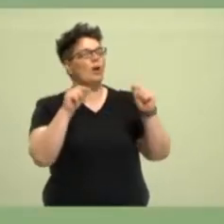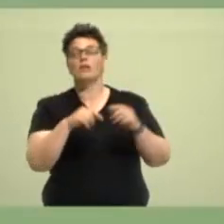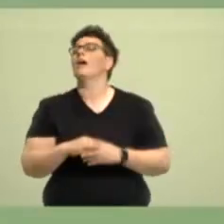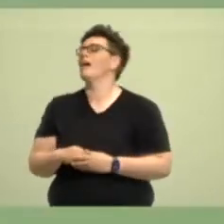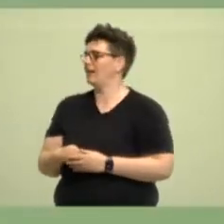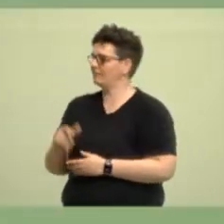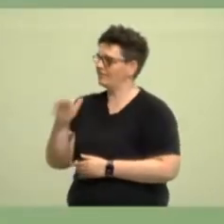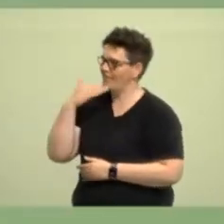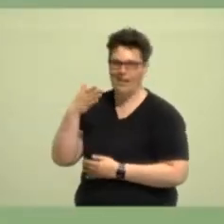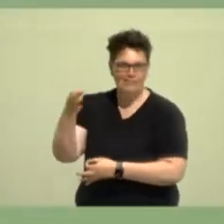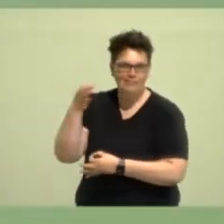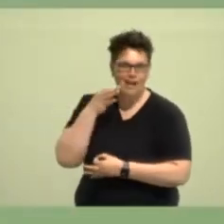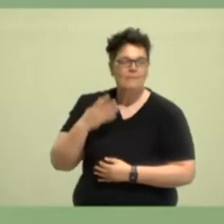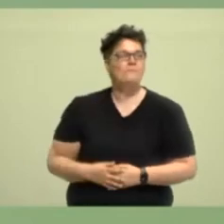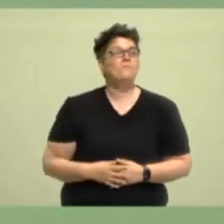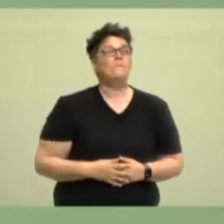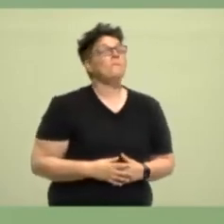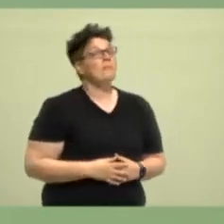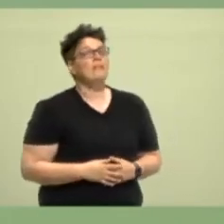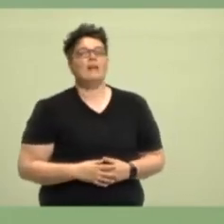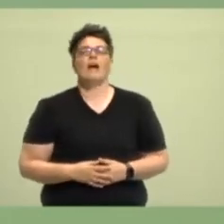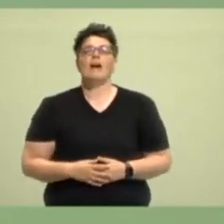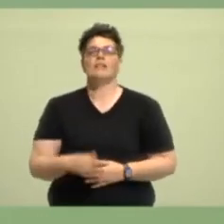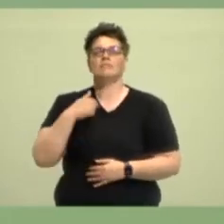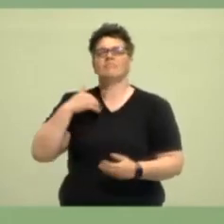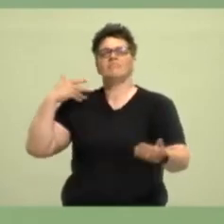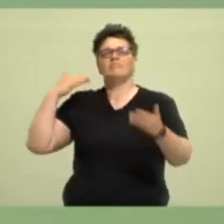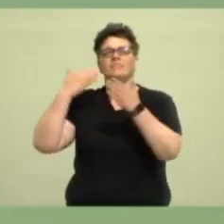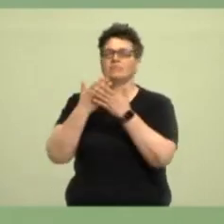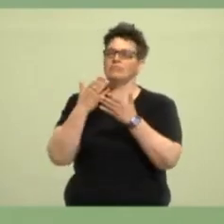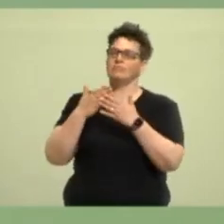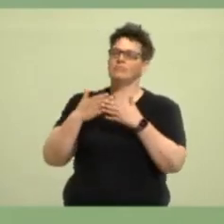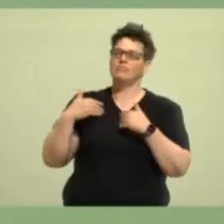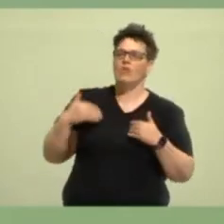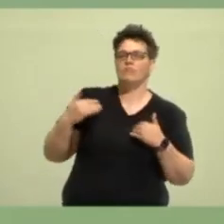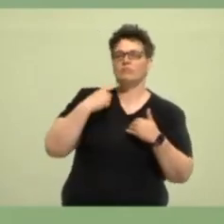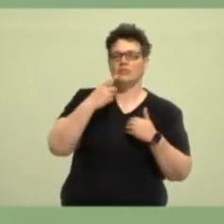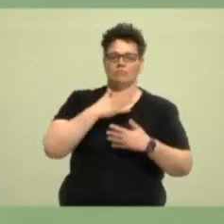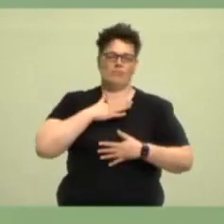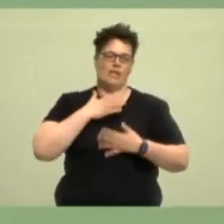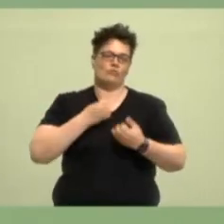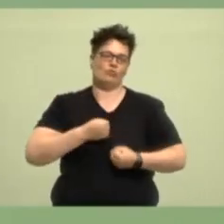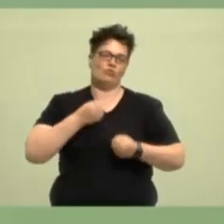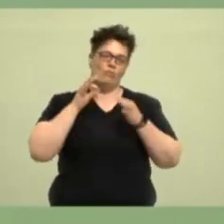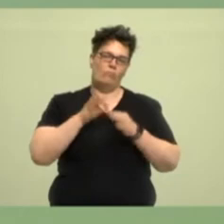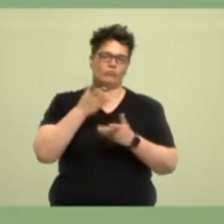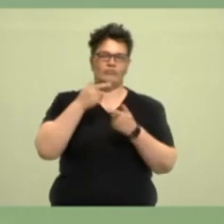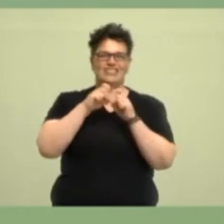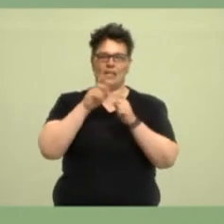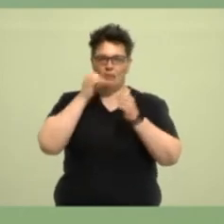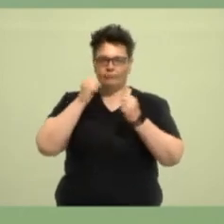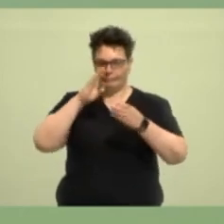vielen Dank für die Frage. Ich habe immer wieder gesagt, dass meine thematischen Schwerpunkte eher im Bereich